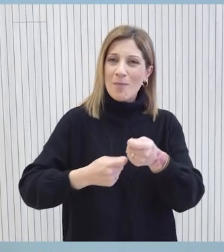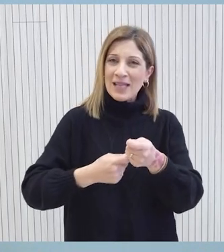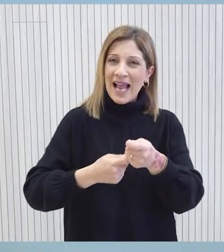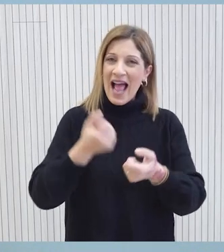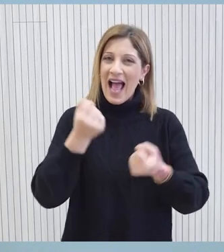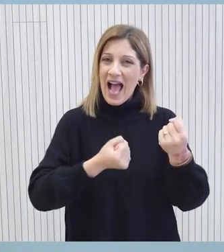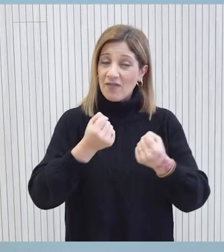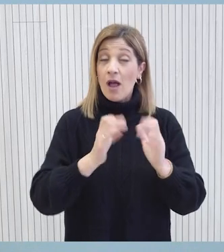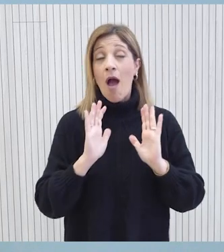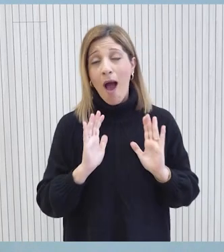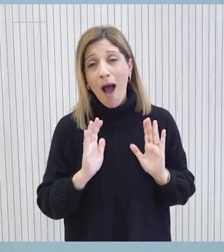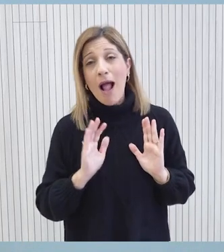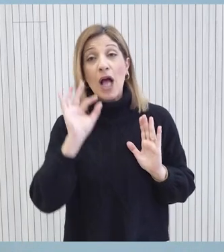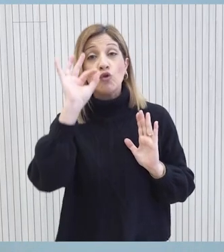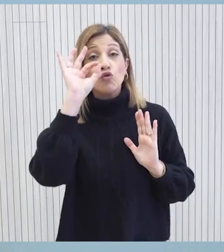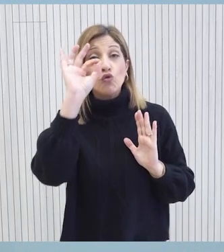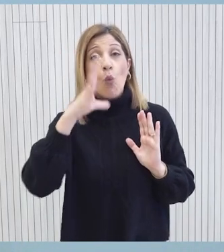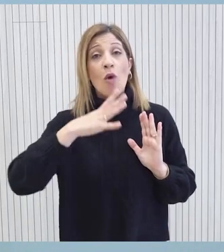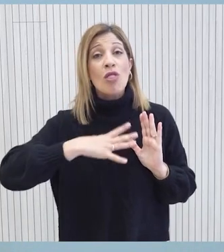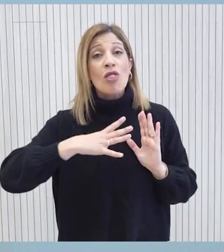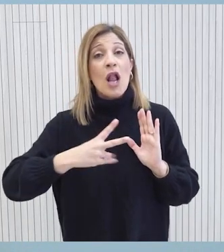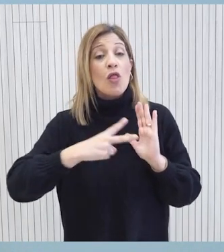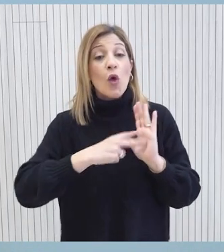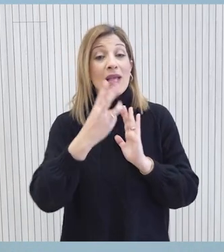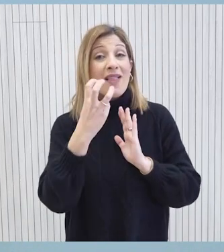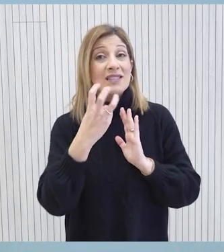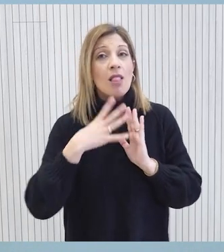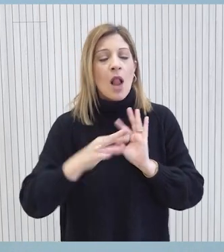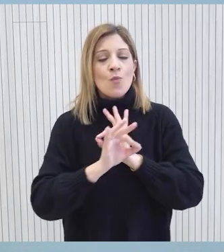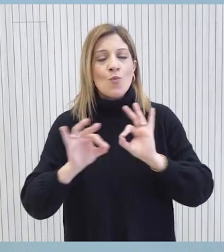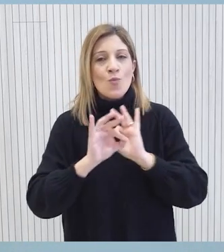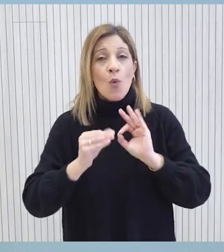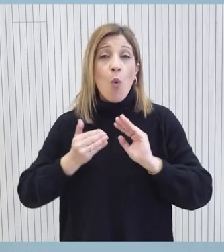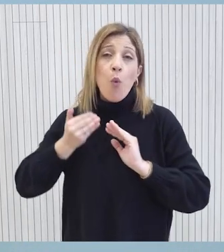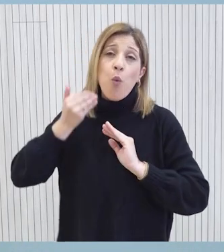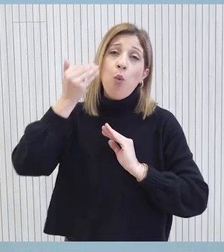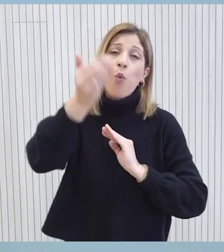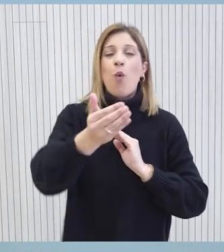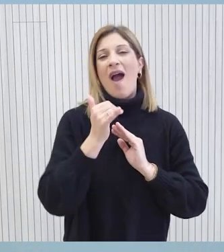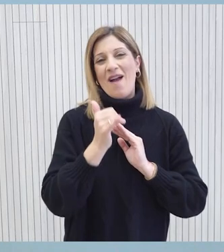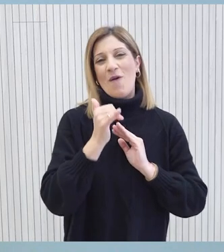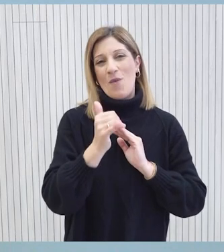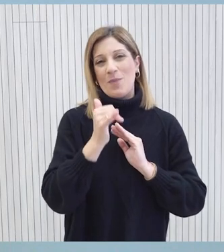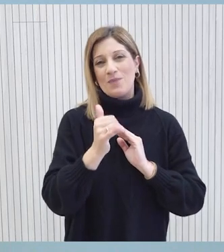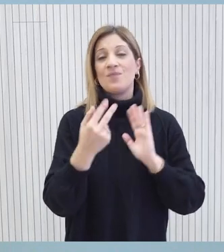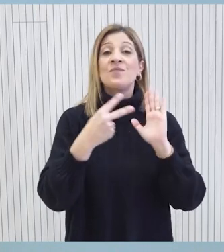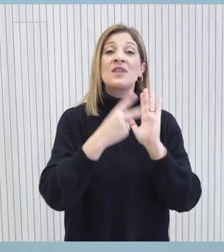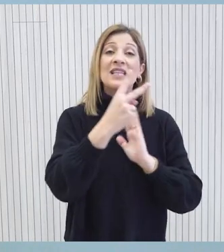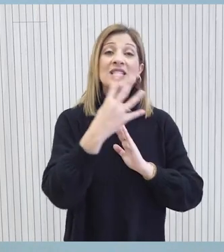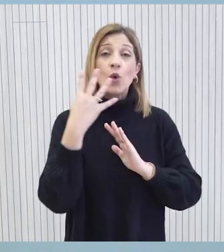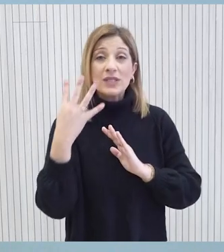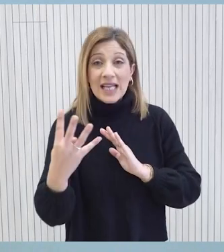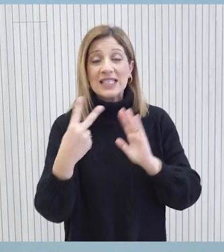αυτά, απέχουμε ακόμη από τον στόχο που έχει τεθεί για το 2030. Η τρίτη προκήρυξη θα υλοποιηθεί τη διετία 2024